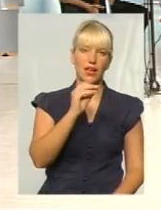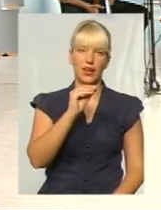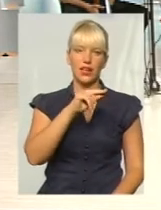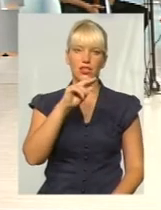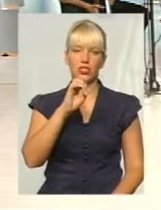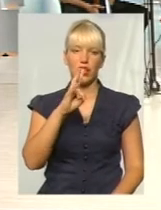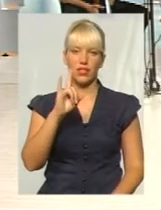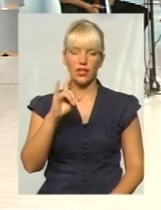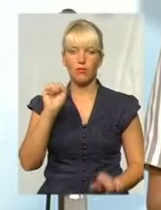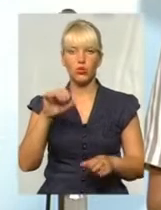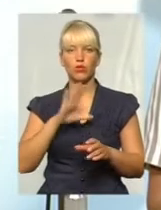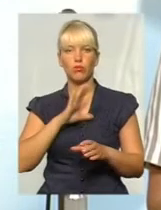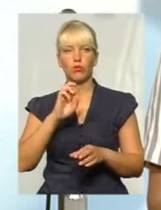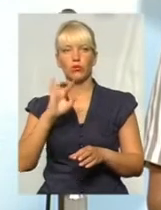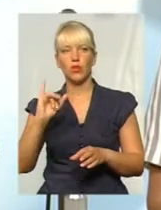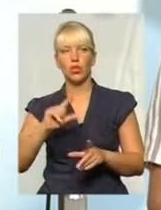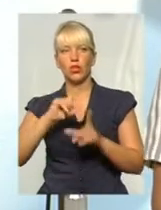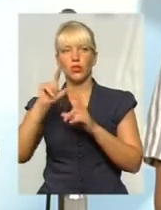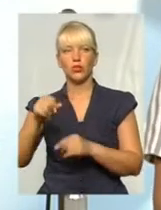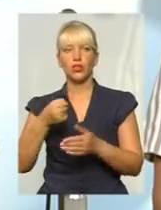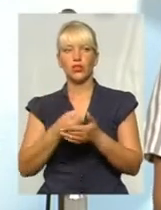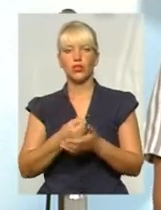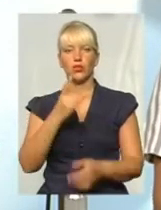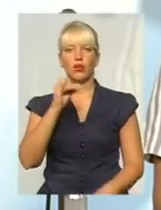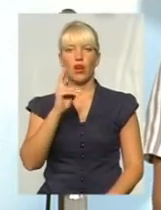до Ракова, чи до Дубова, чи до Озерний.